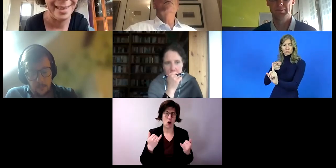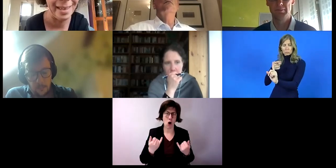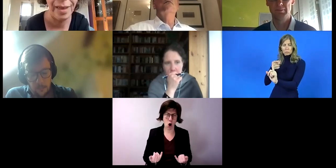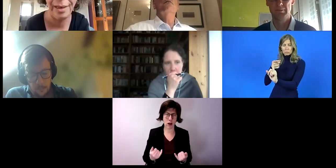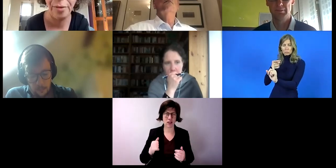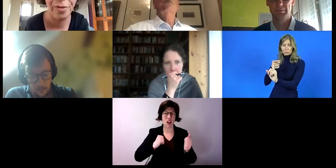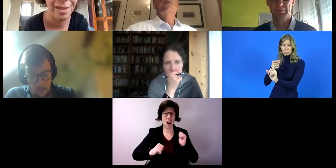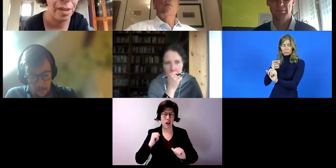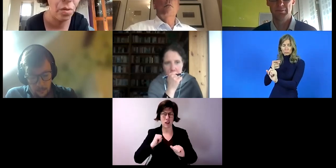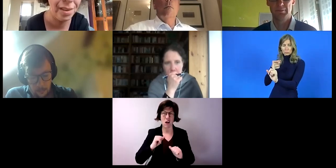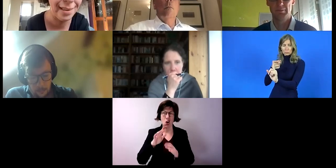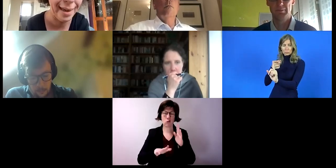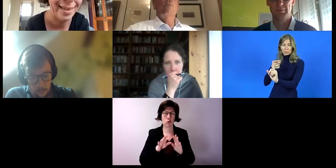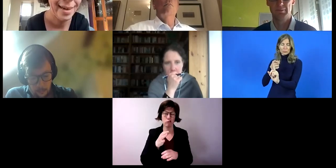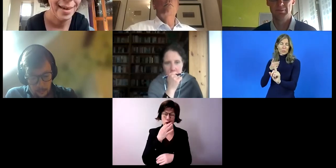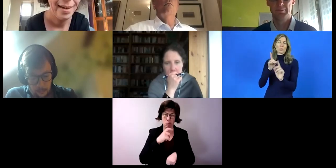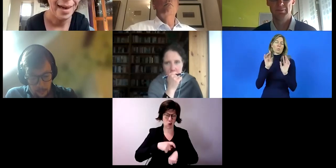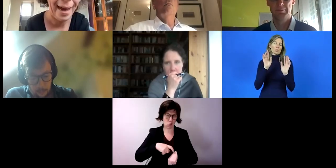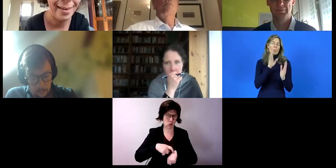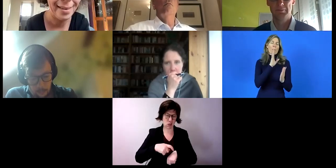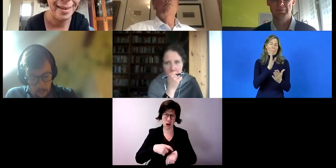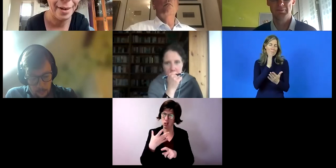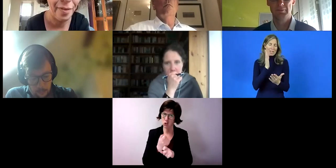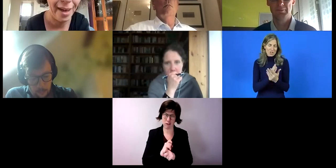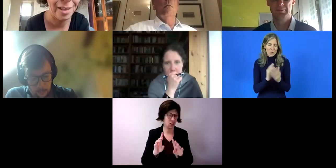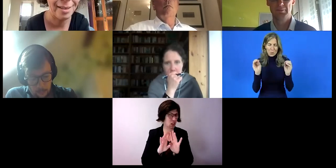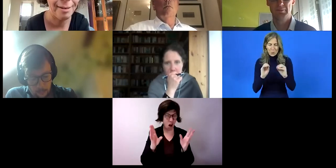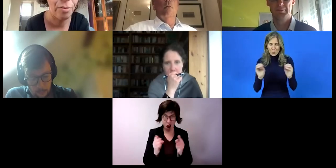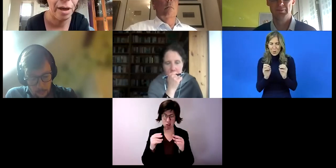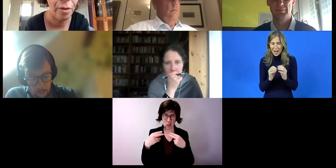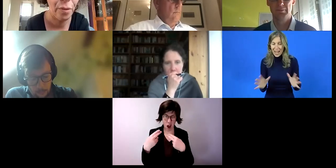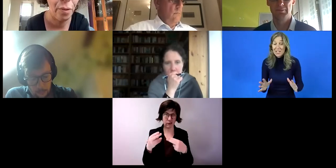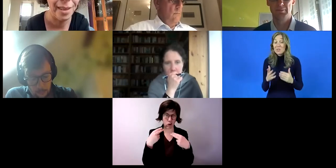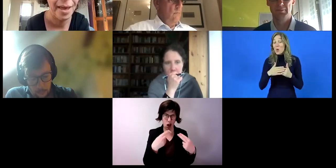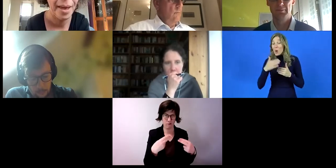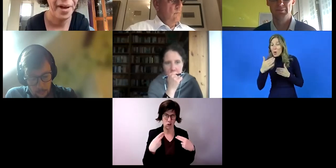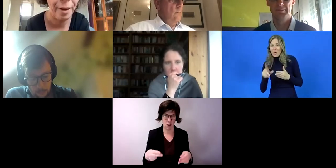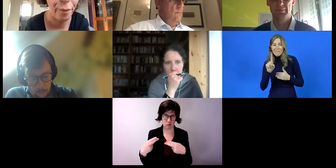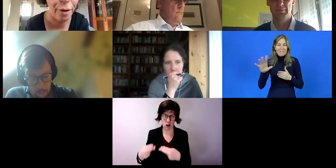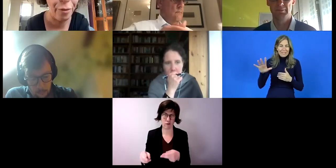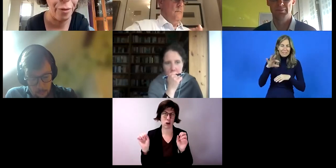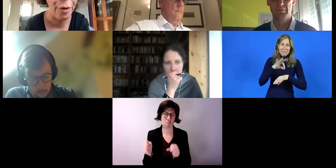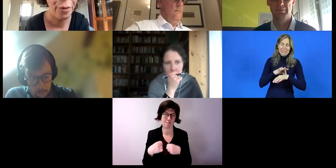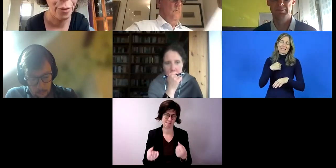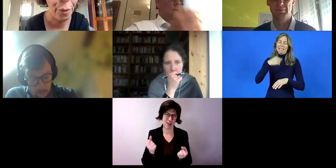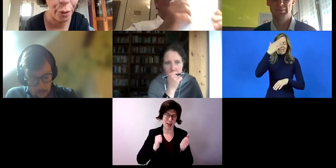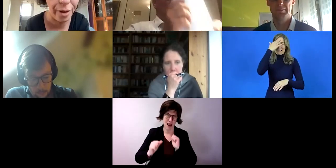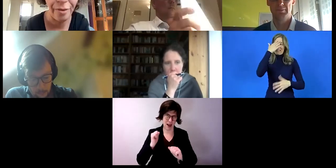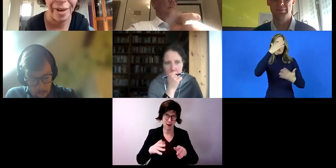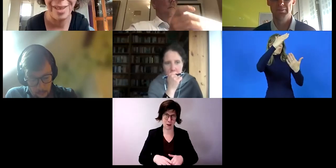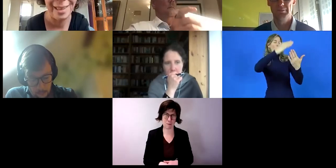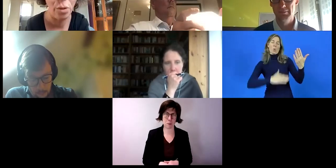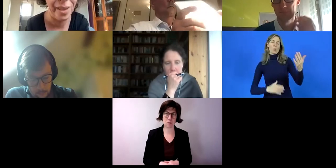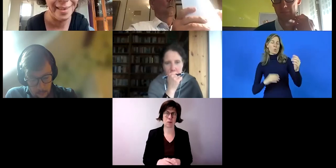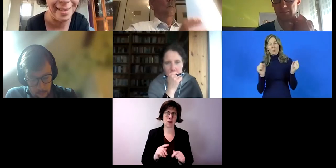leider nicht mehr in den 15 Minuten die Zeit, alles adäquat und ausführlich beantworten zu können,